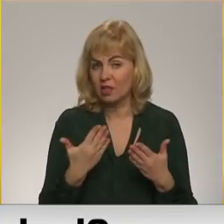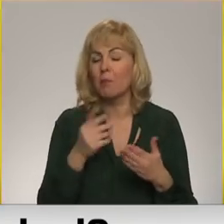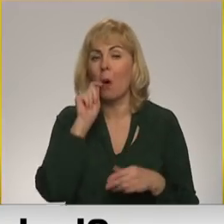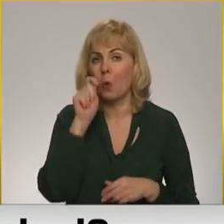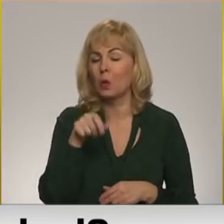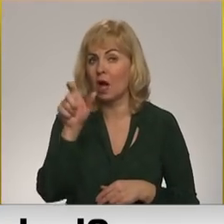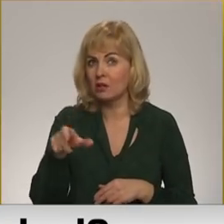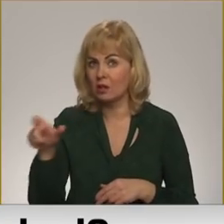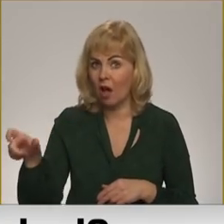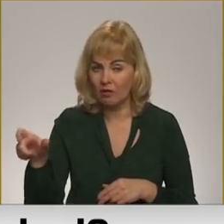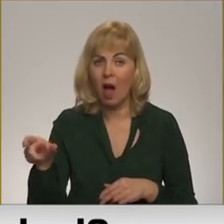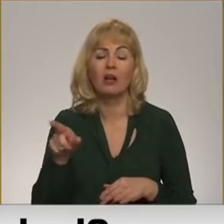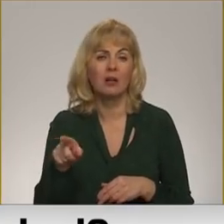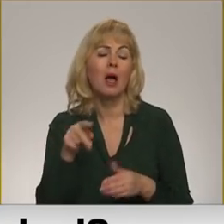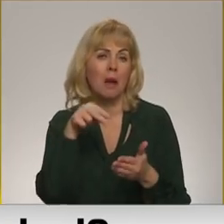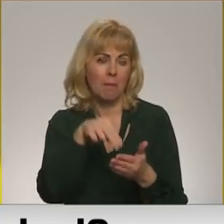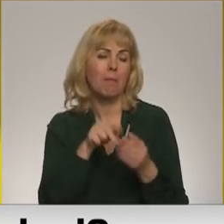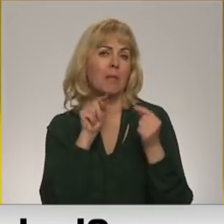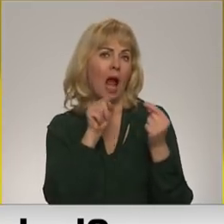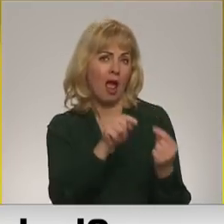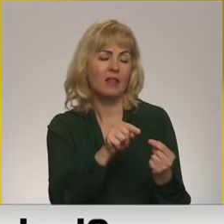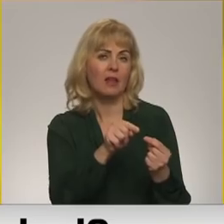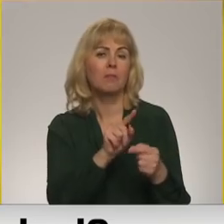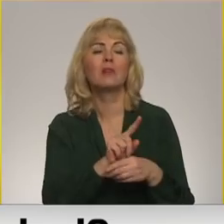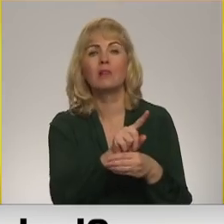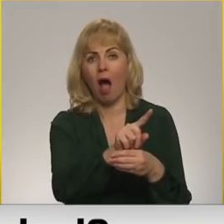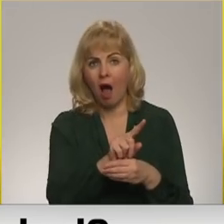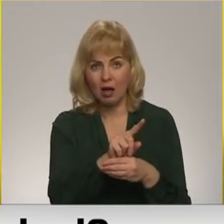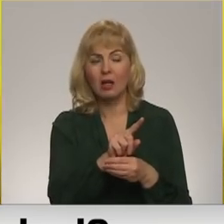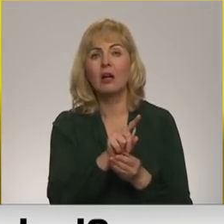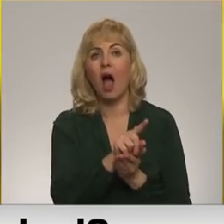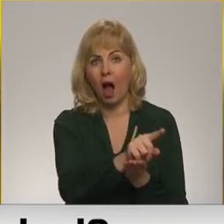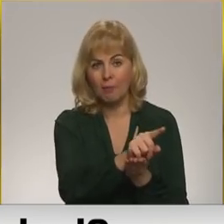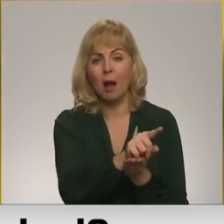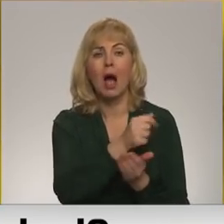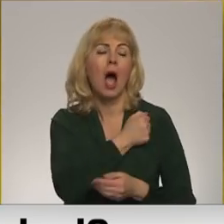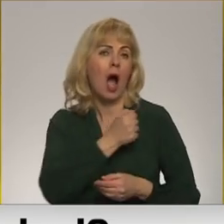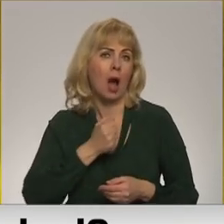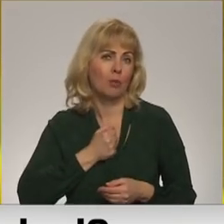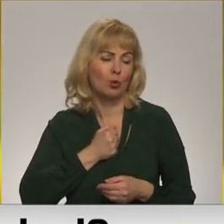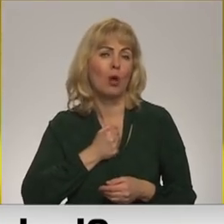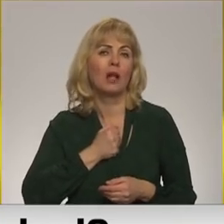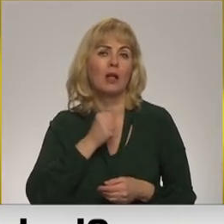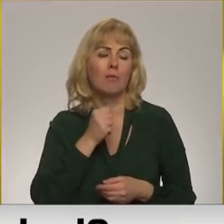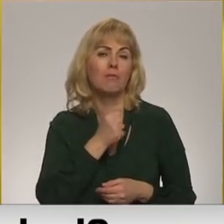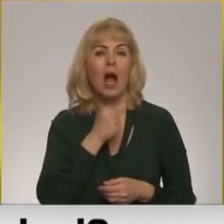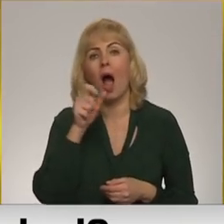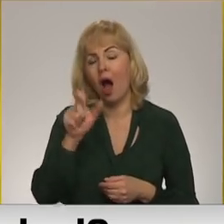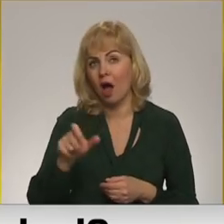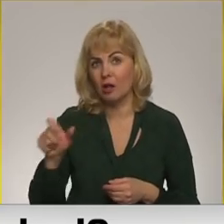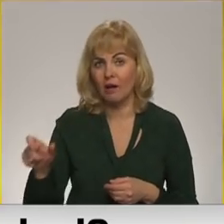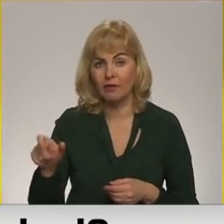cilvēkiem. Viņi kailām rokām stājas preti tankiem, preti abruņotiem Krievu armijas karavīriem. Šī